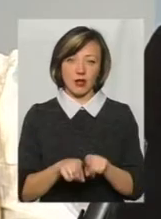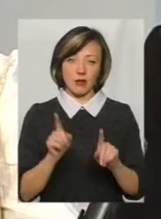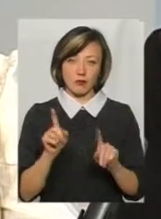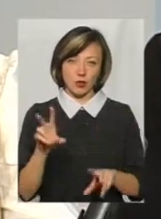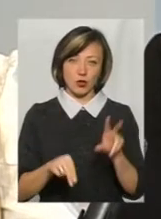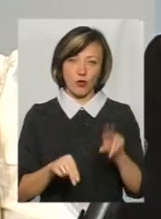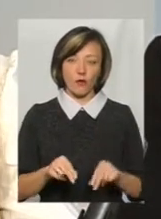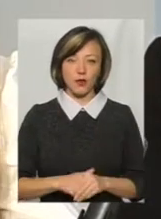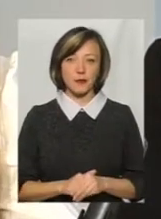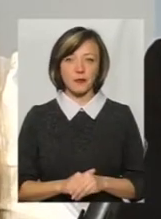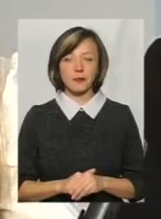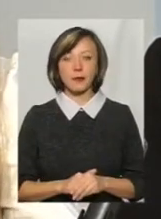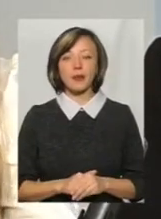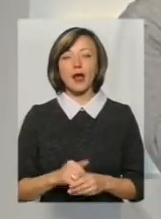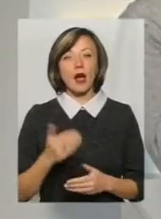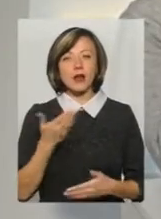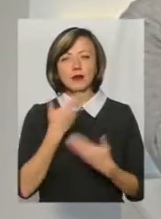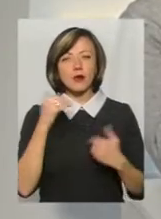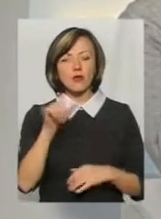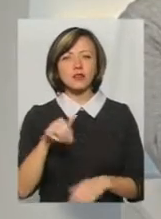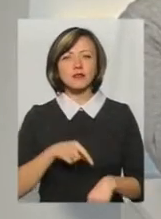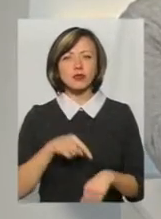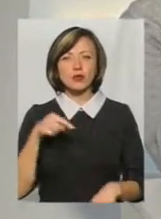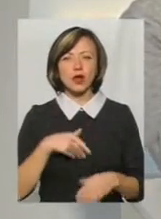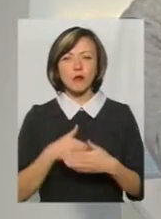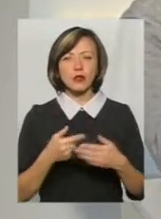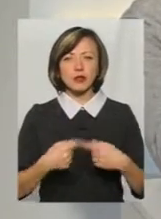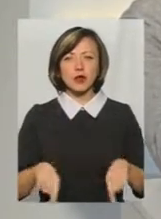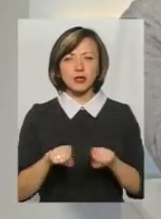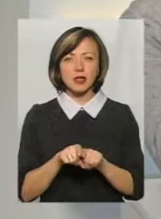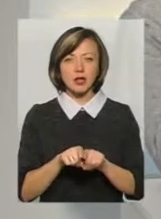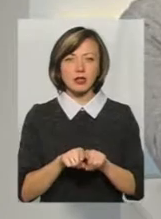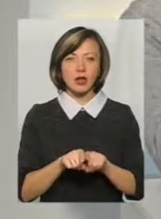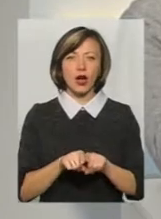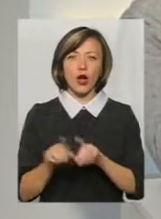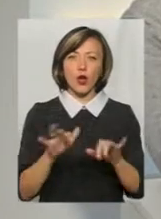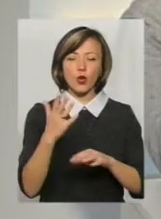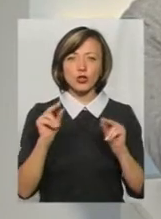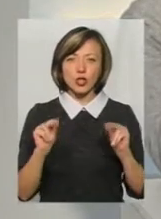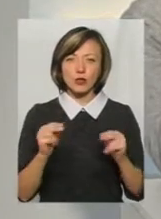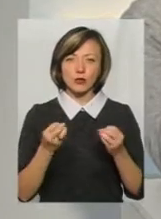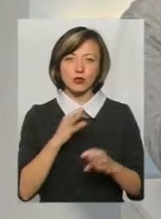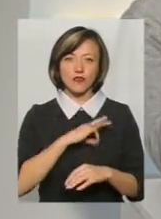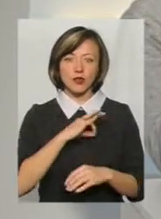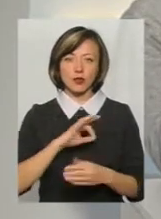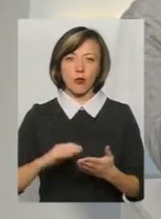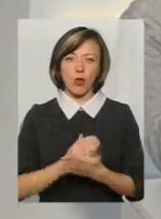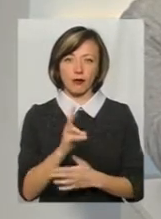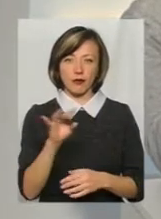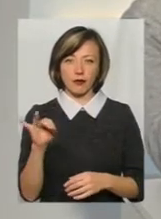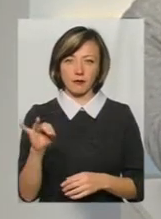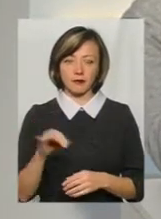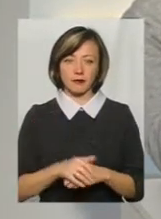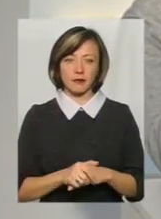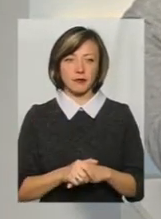це розраховували. Але немає вас відчуття, громадські організації, наприклад, той самий Рук Чесно, просто використали політики? Ну,